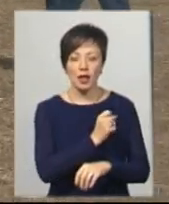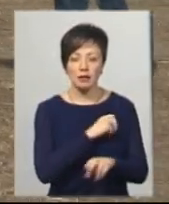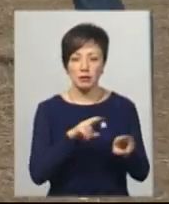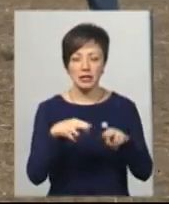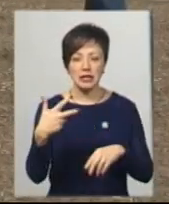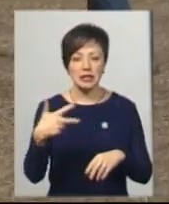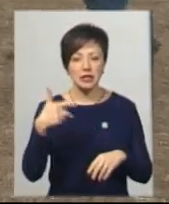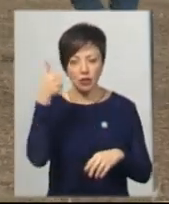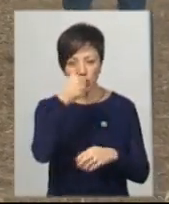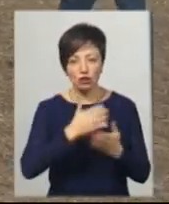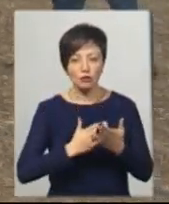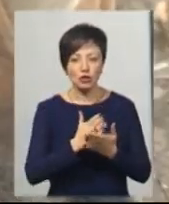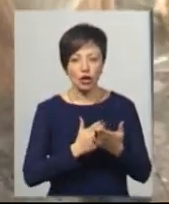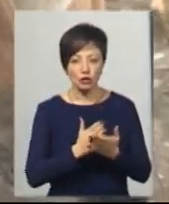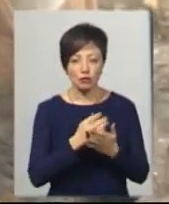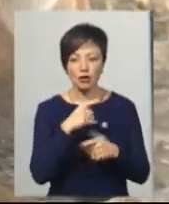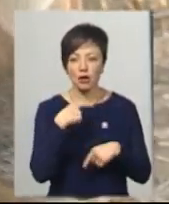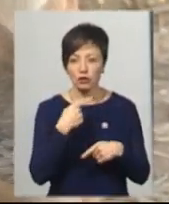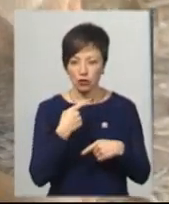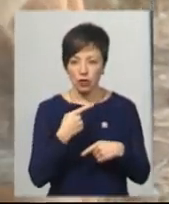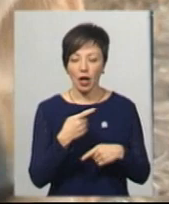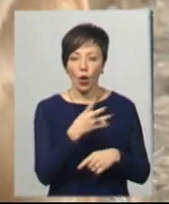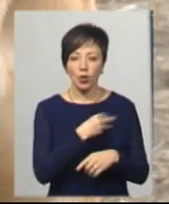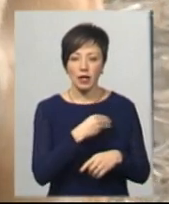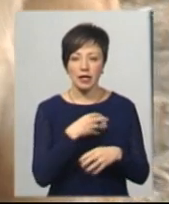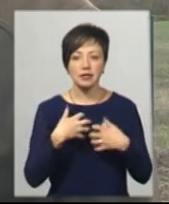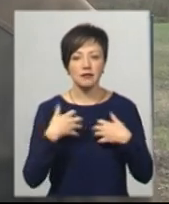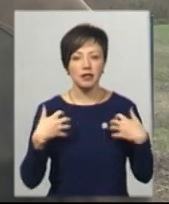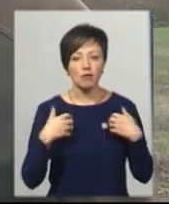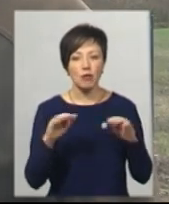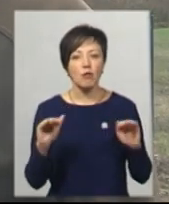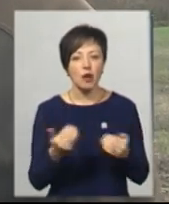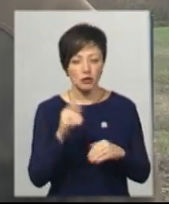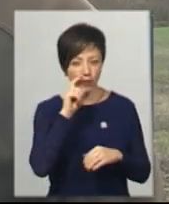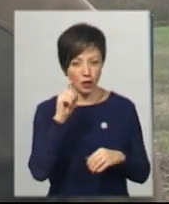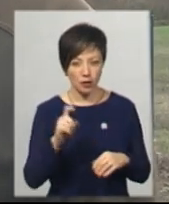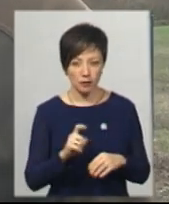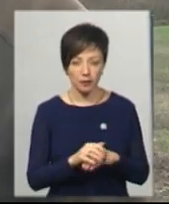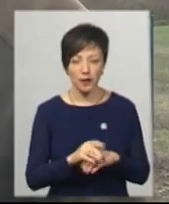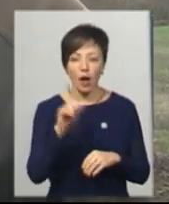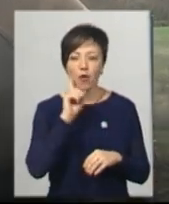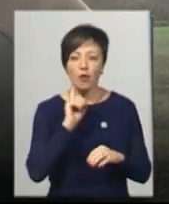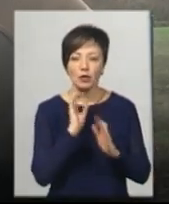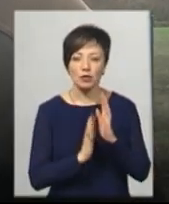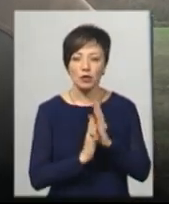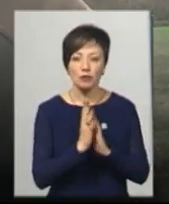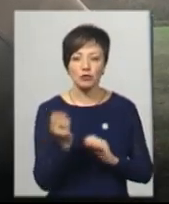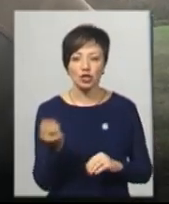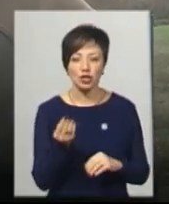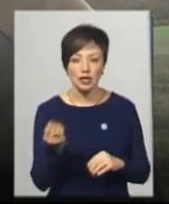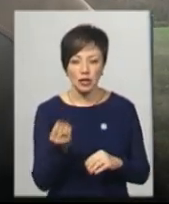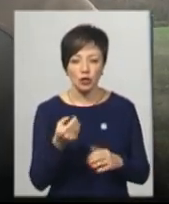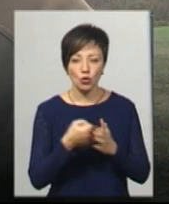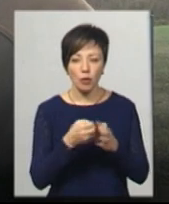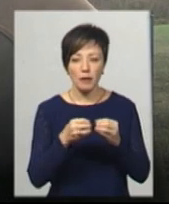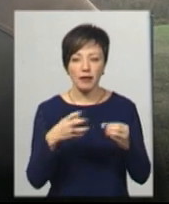30-річним стажем Микола Кофов каже, хутряних звірів поменшало в Україні. Поки зайде пшениця. Доки з'їде пшениця, другого рожаю,